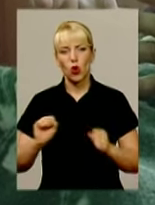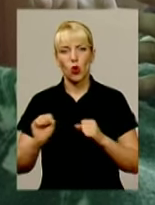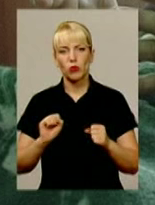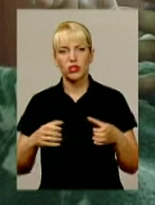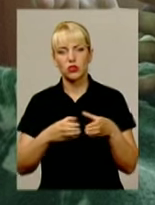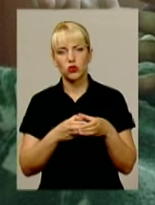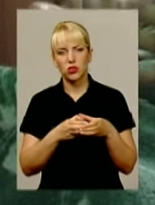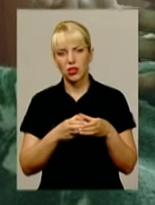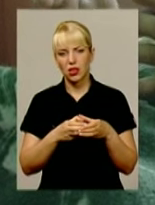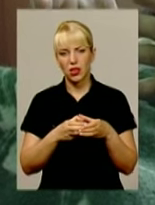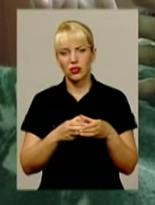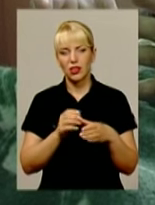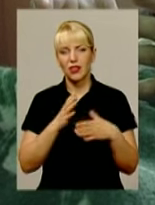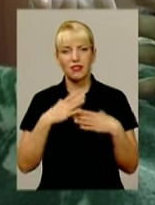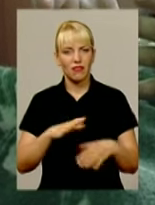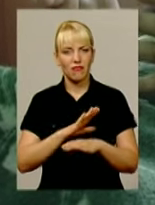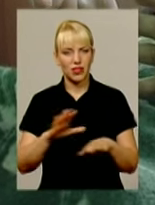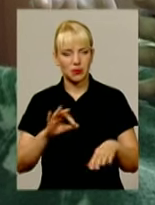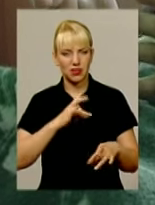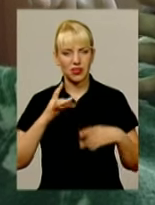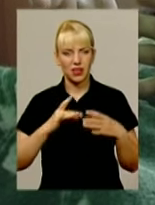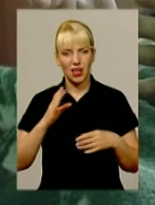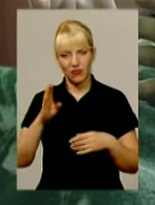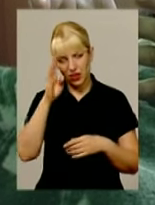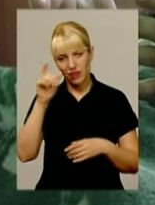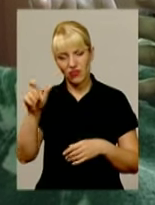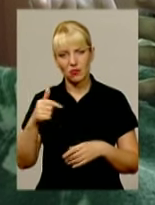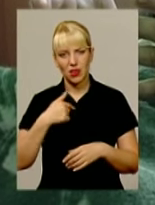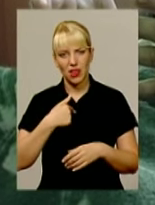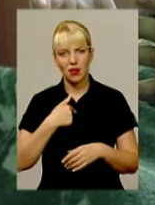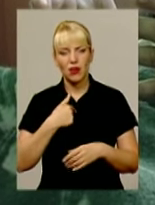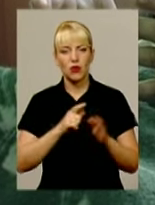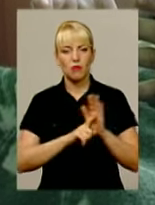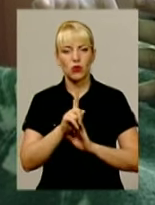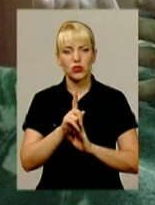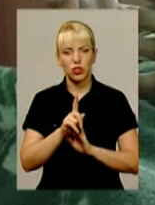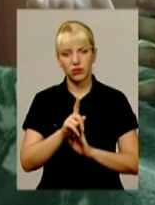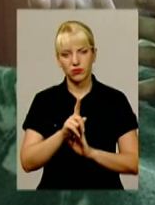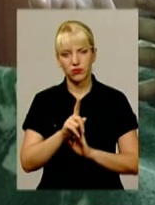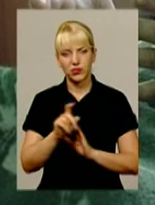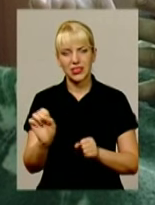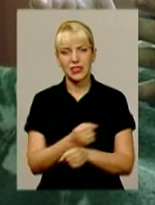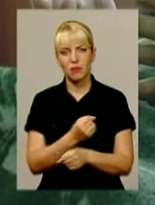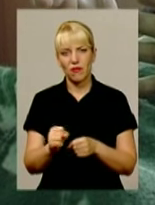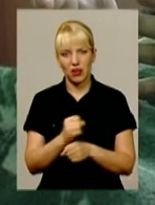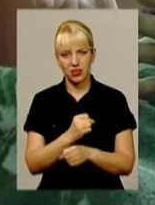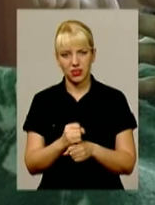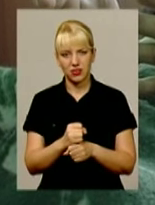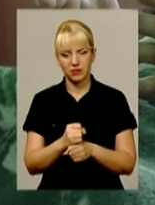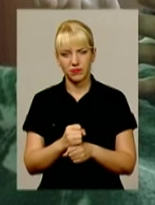складу, не витримали нерви. І він мене почав ізбивати і